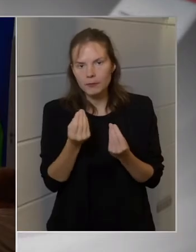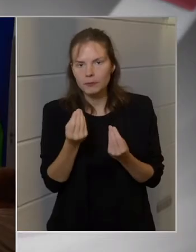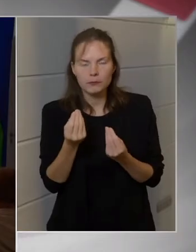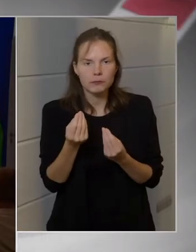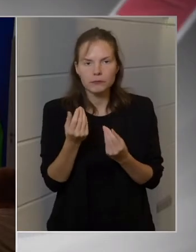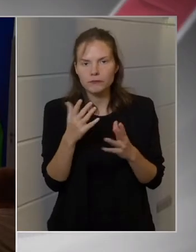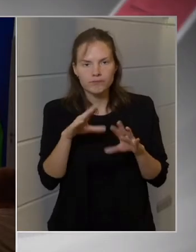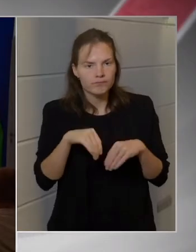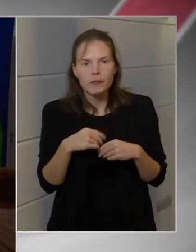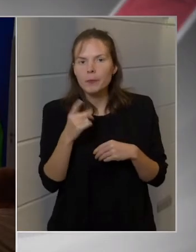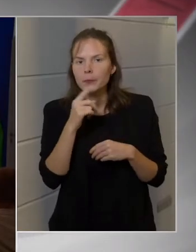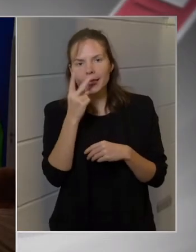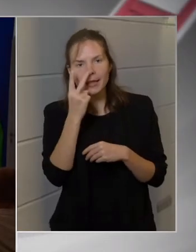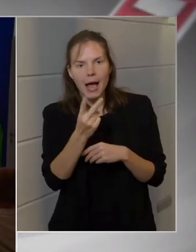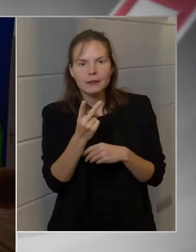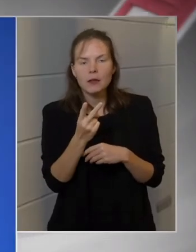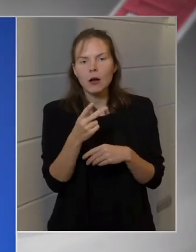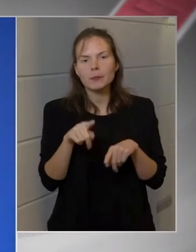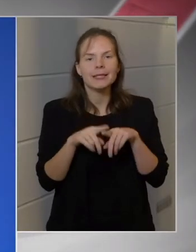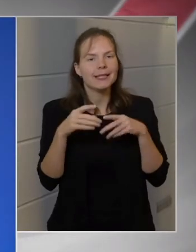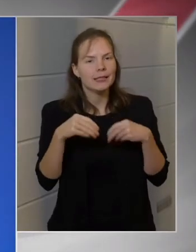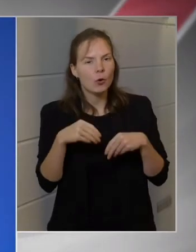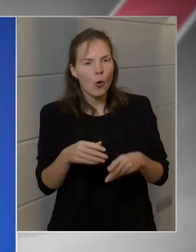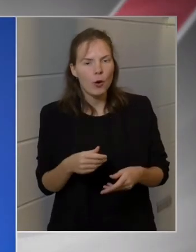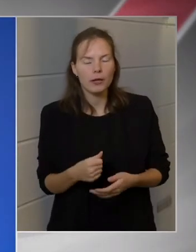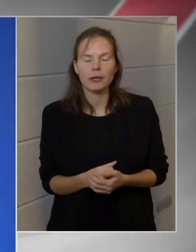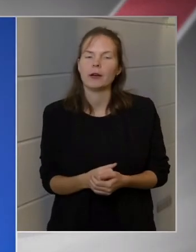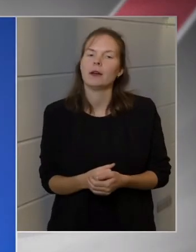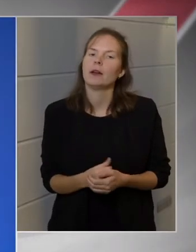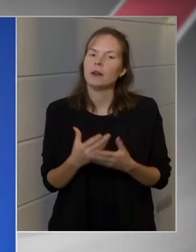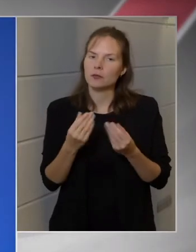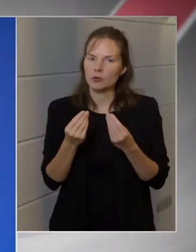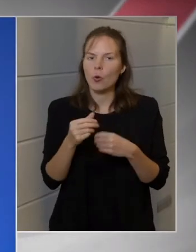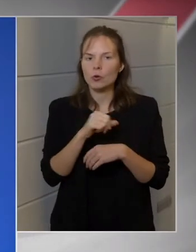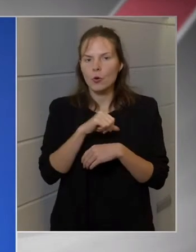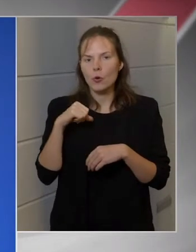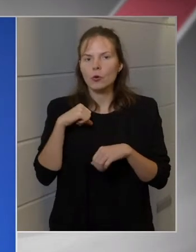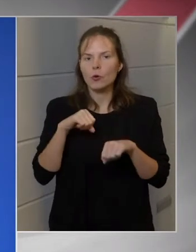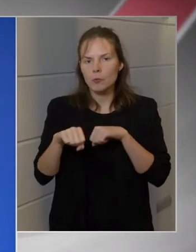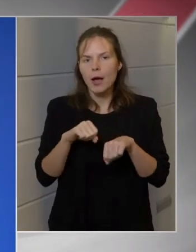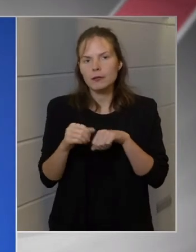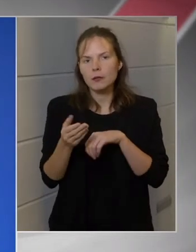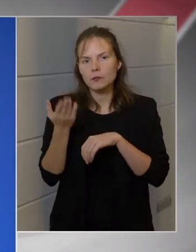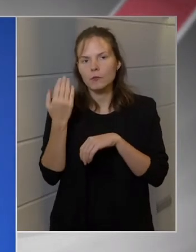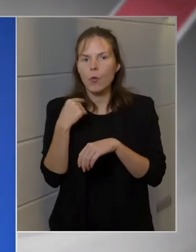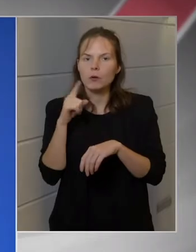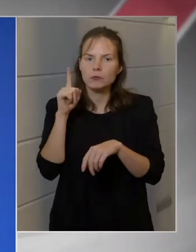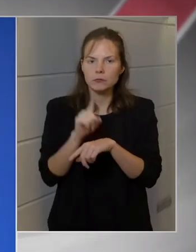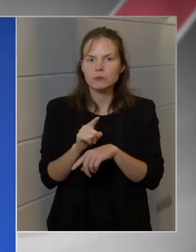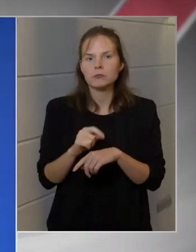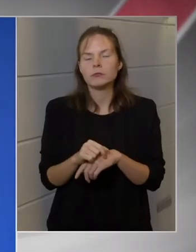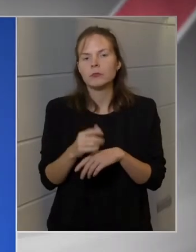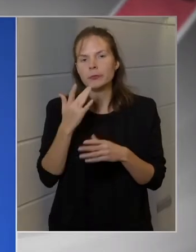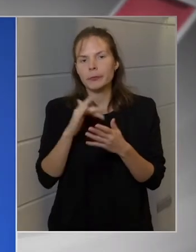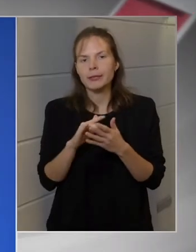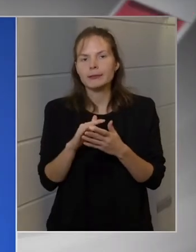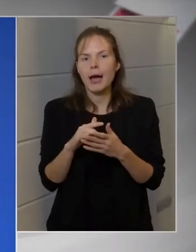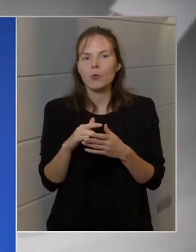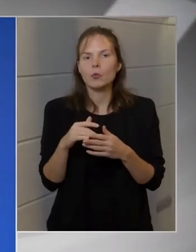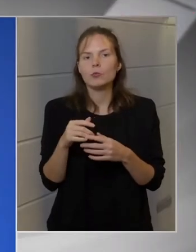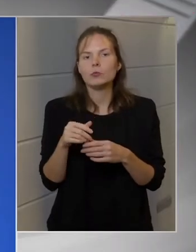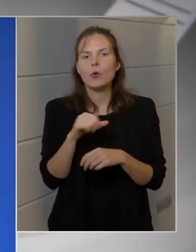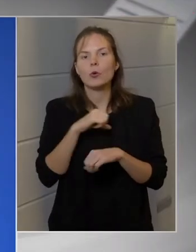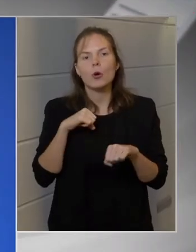Vagy melyiket látnak indokoltan? A számúton önkormányzat rendeltele önkormányzati helyiségekben maszkviselési